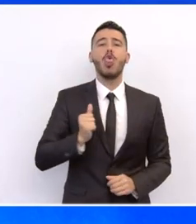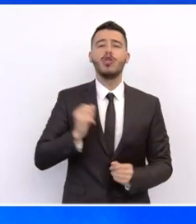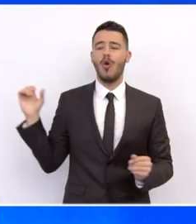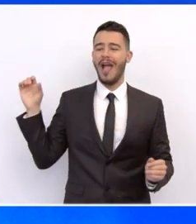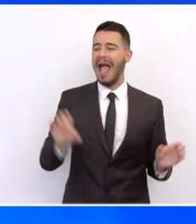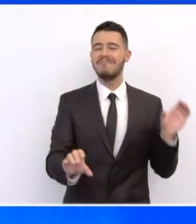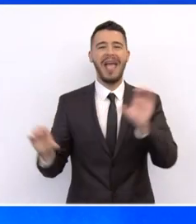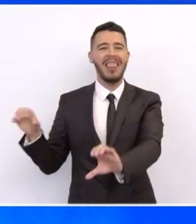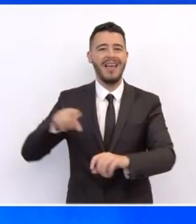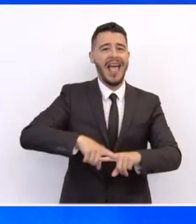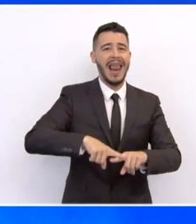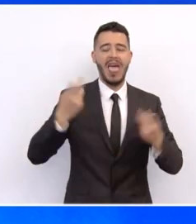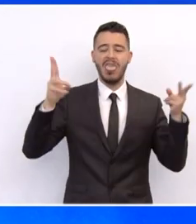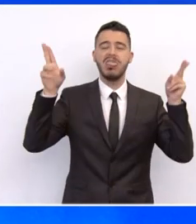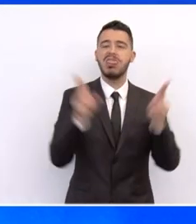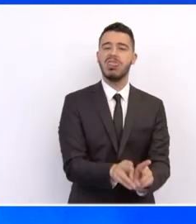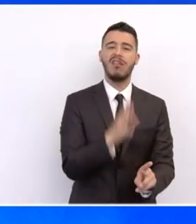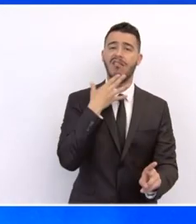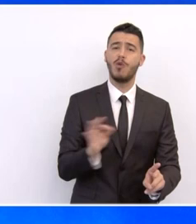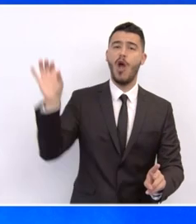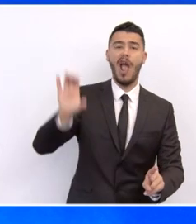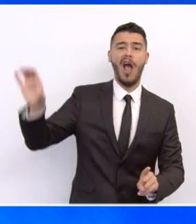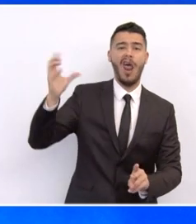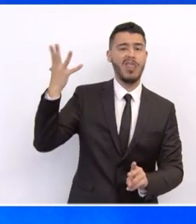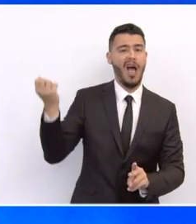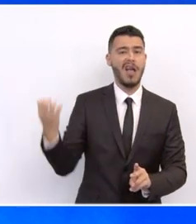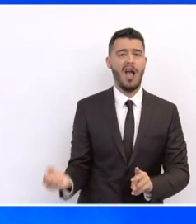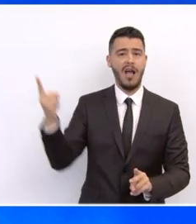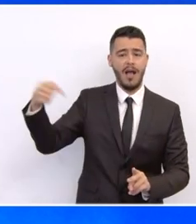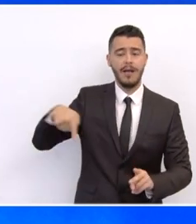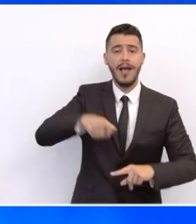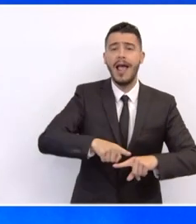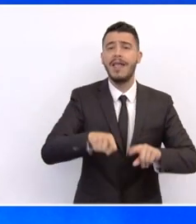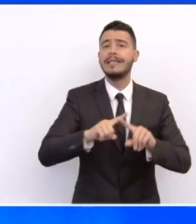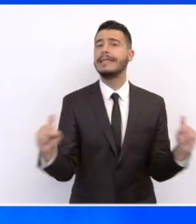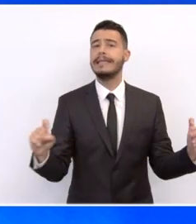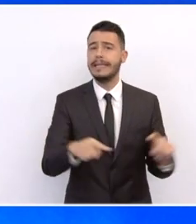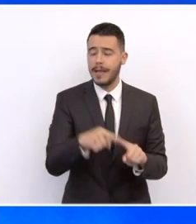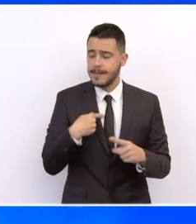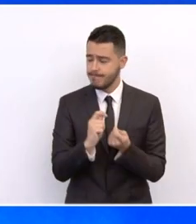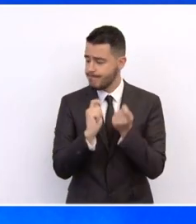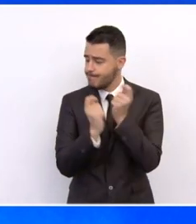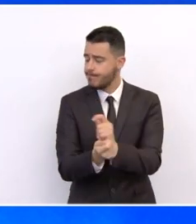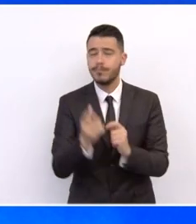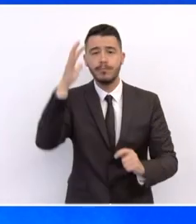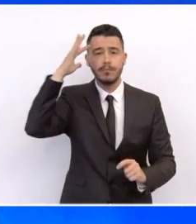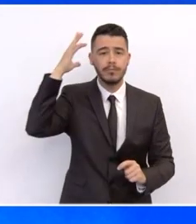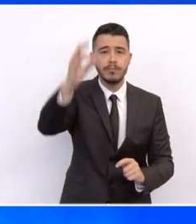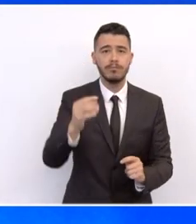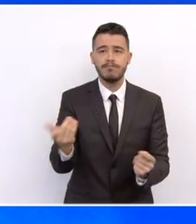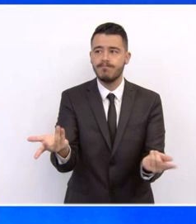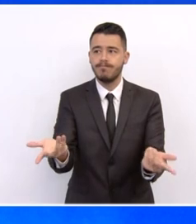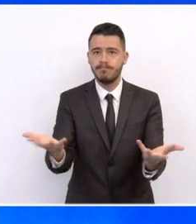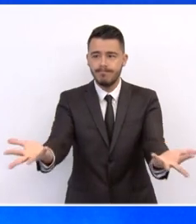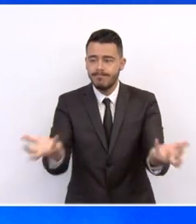υπόλοιπη Ευρώπη. Τι πρέπει να αλλάξει στο επιχειρηματικό και ρυθμιστικό περιβάλλον, για να προσελκίσουμε περισσότερες και καλύτερες εγχώριες και